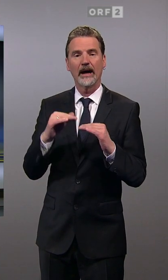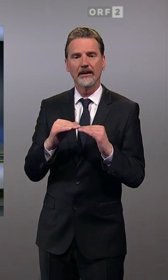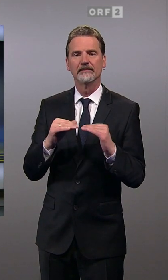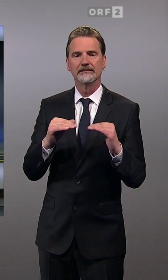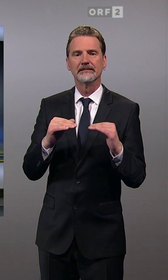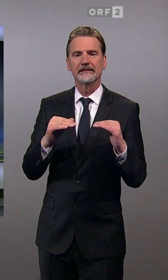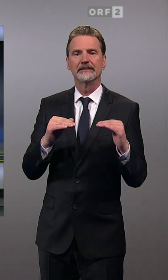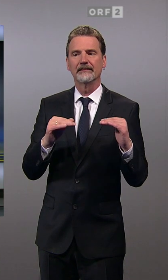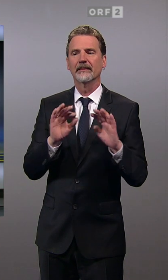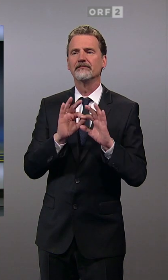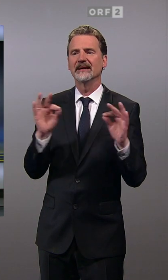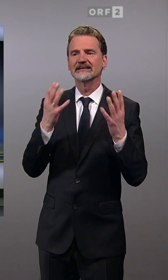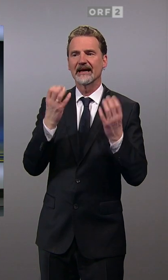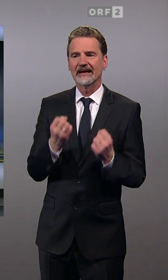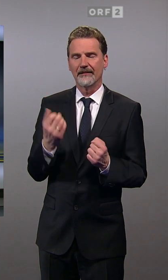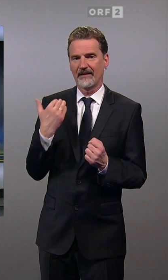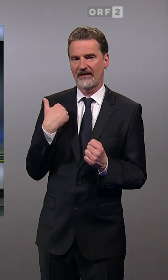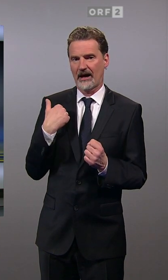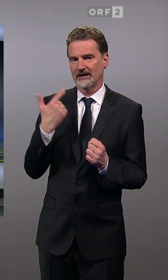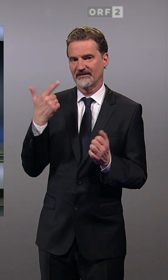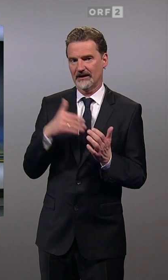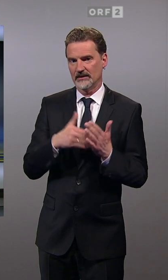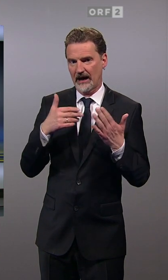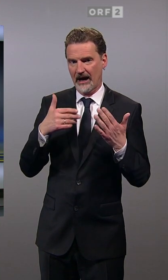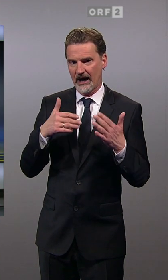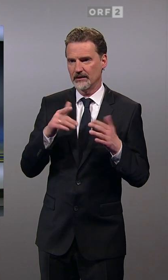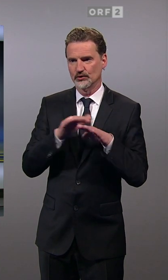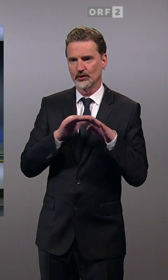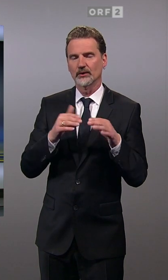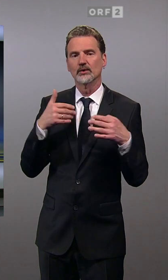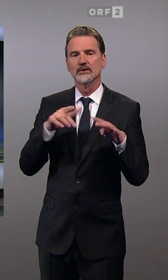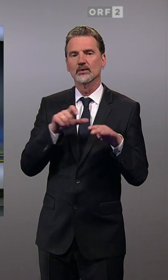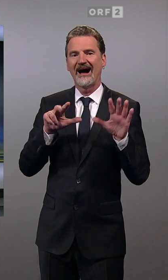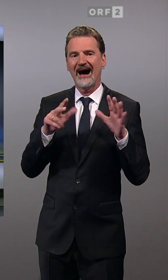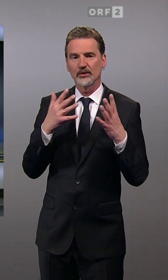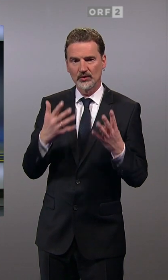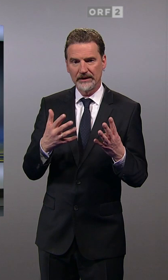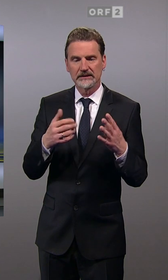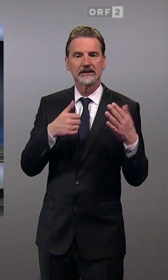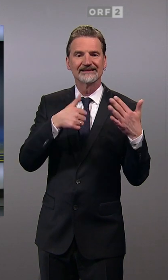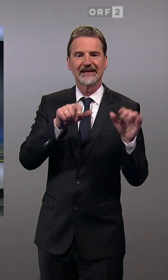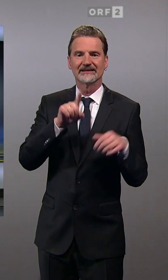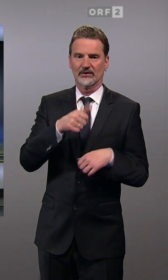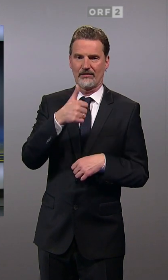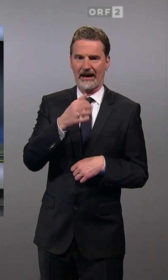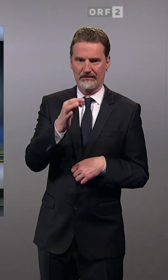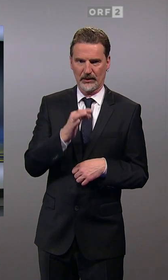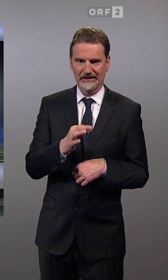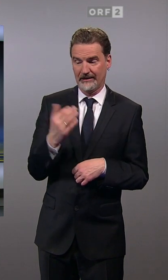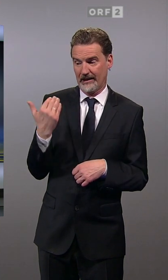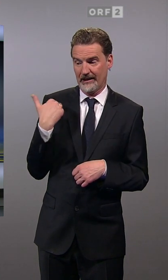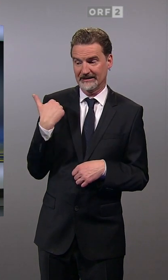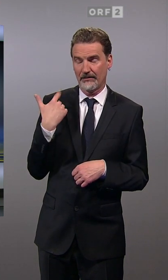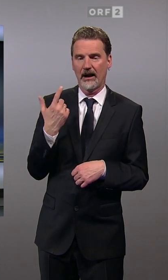das beste Wahlergebnis 1998 mit 16,1 Prozent. Letztes Mal dann, wie gesagt,